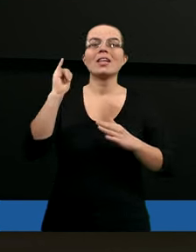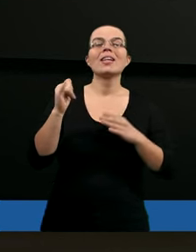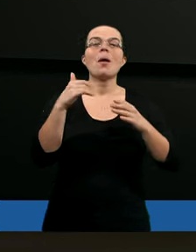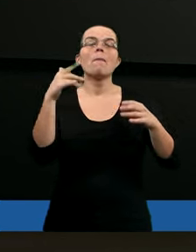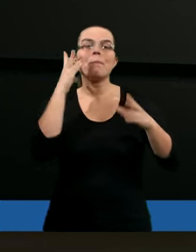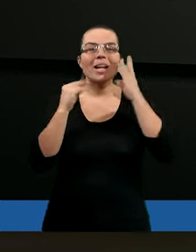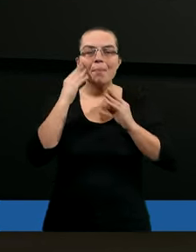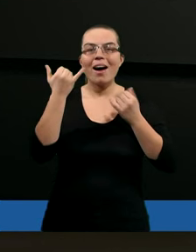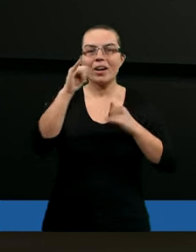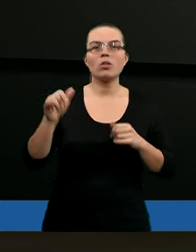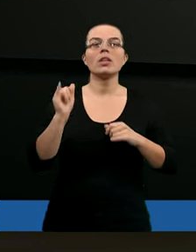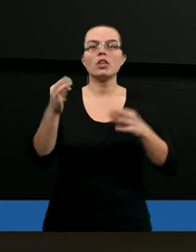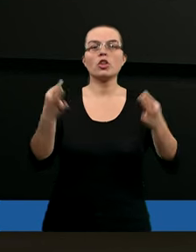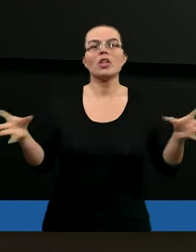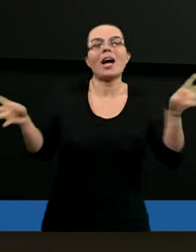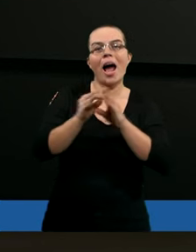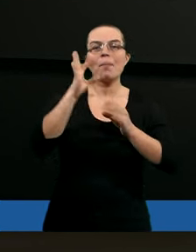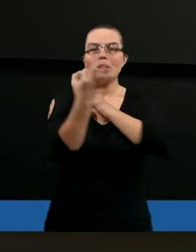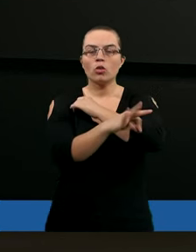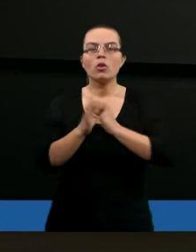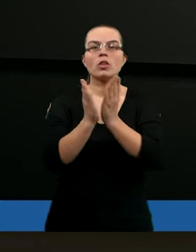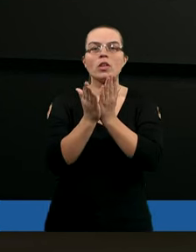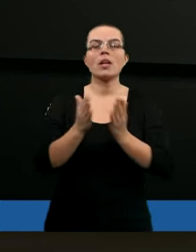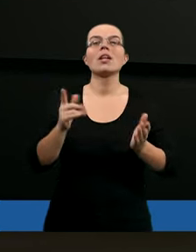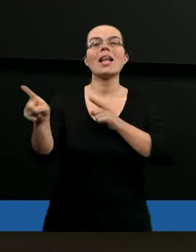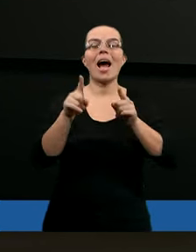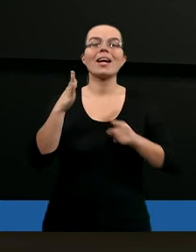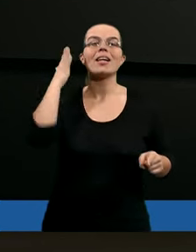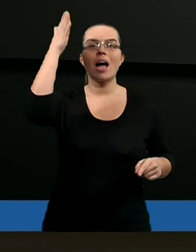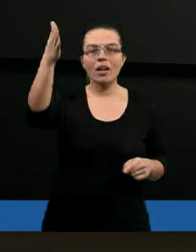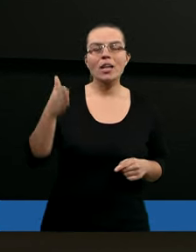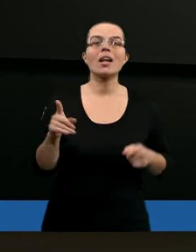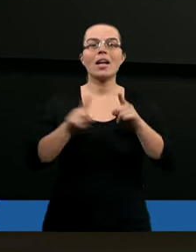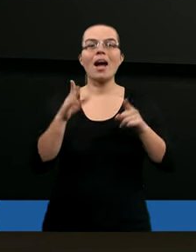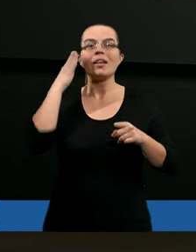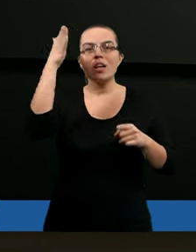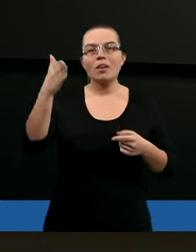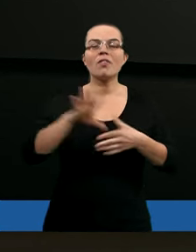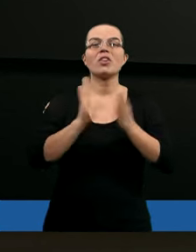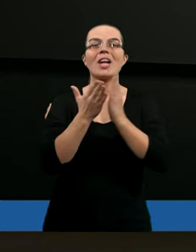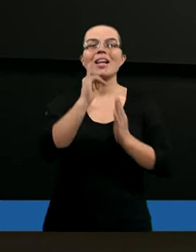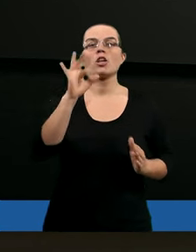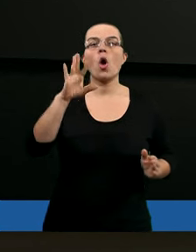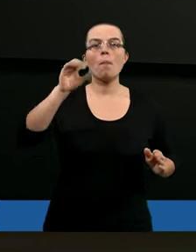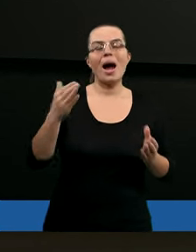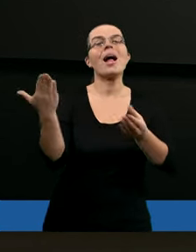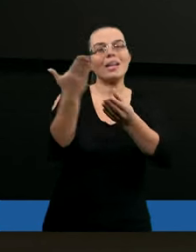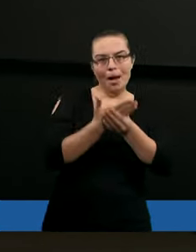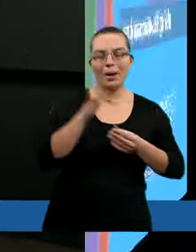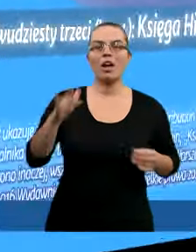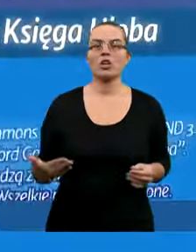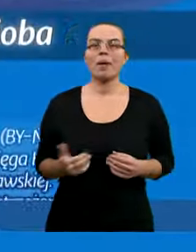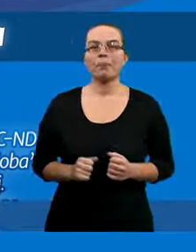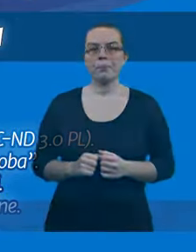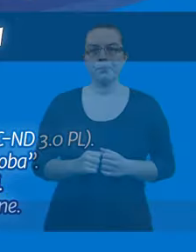i biwakach. A dzisiaj razem będziemy studiowali temat Poznaki Nadziei. Poznaki Nadziei w Księdze Joba. Zapraszam.